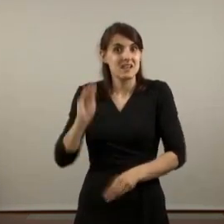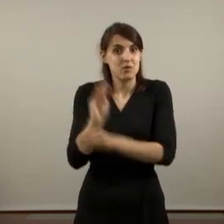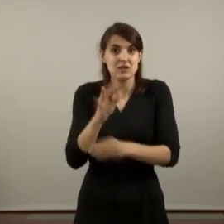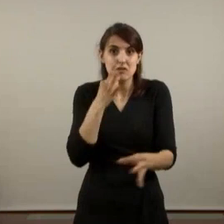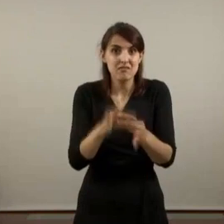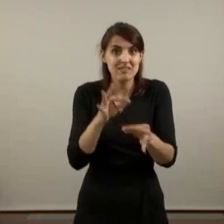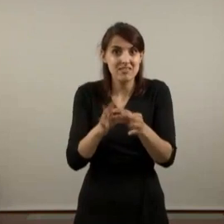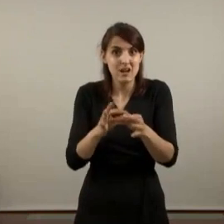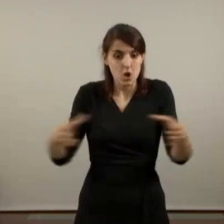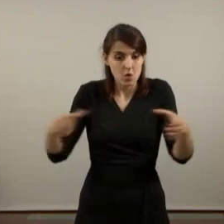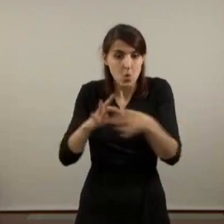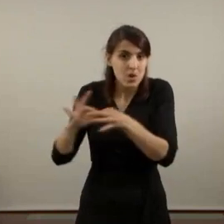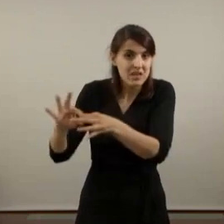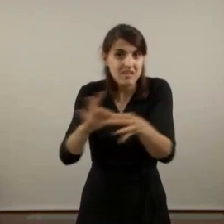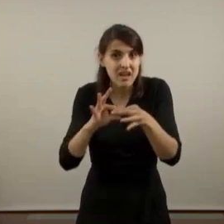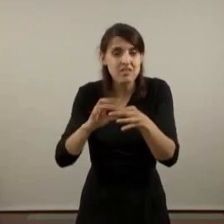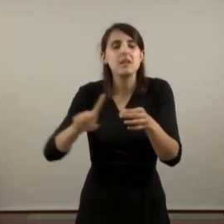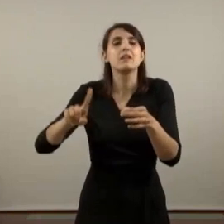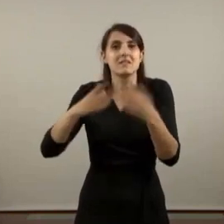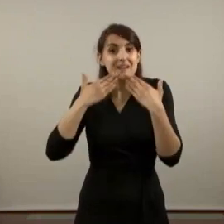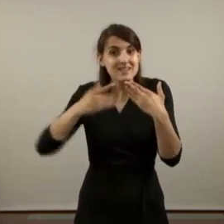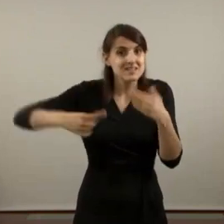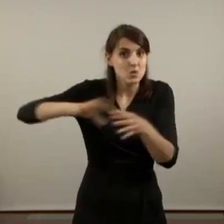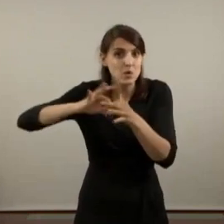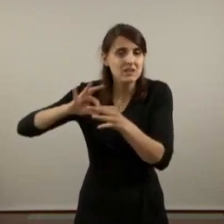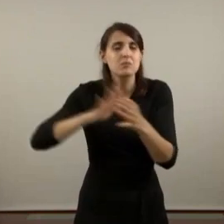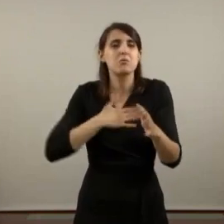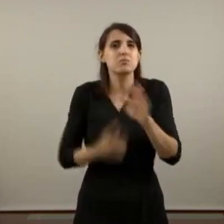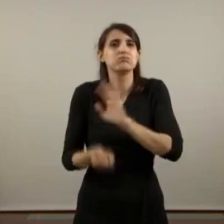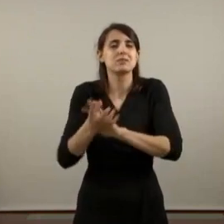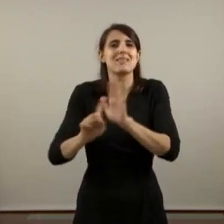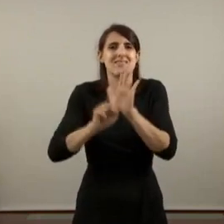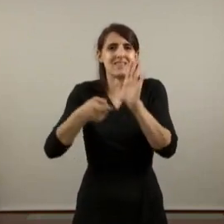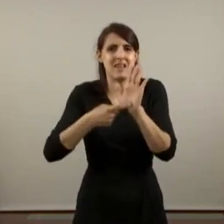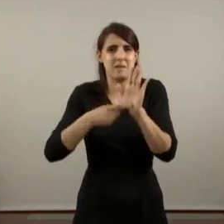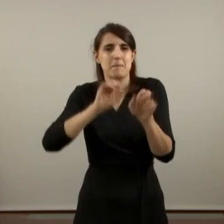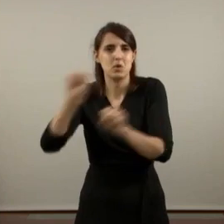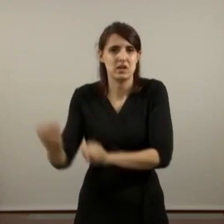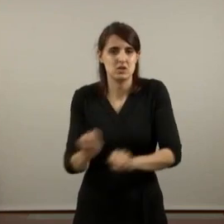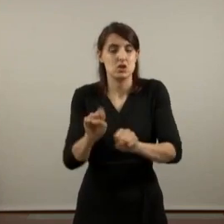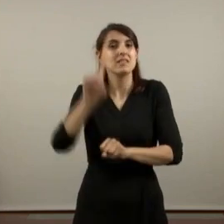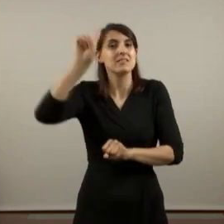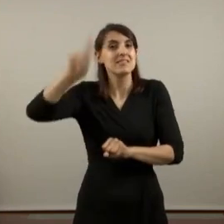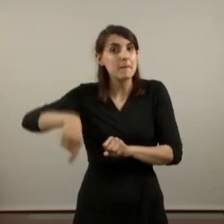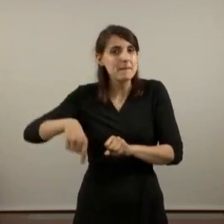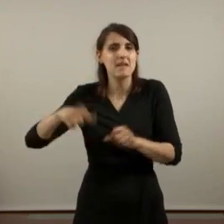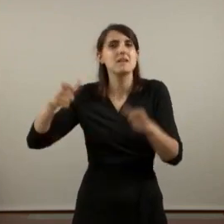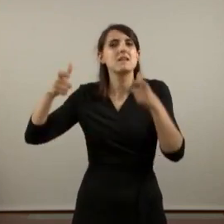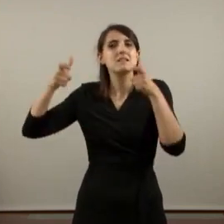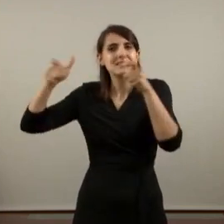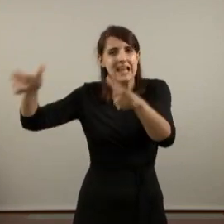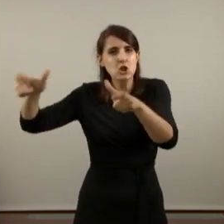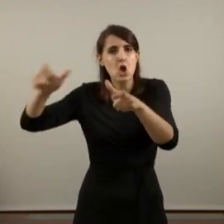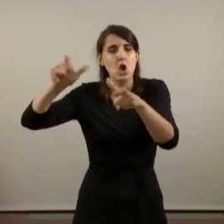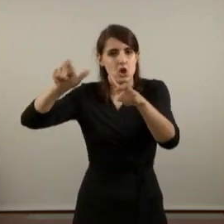llei d'estabilització del sector la passada legislatura. La unitat com la de la plantilla d'IQOXE que com hem vist avui encara s'han de